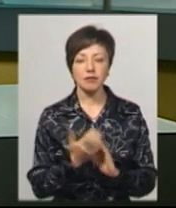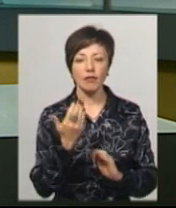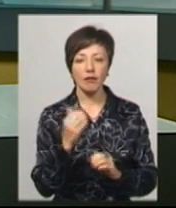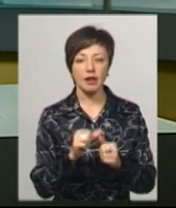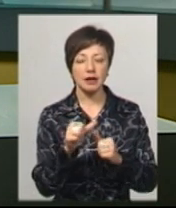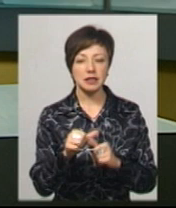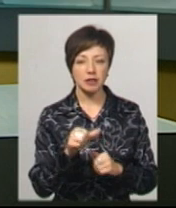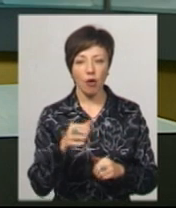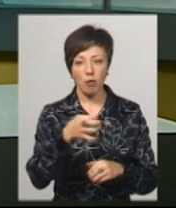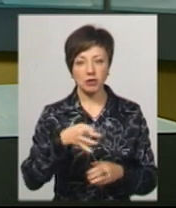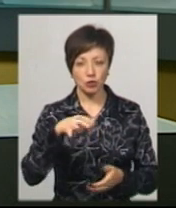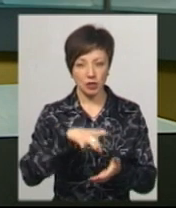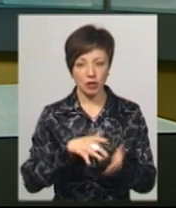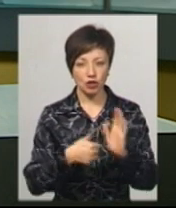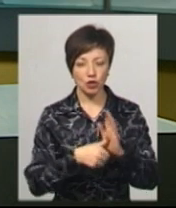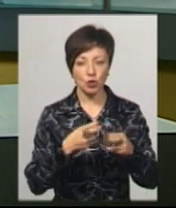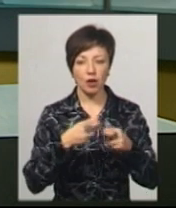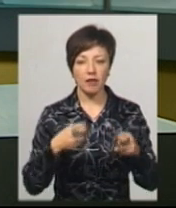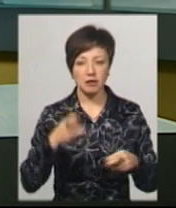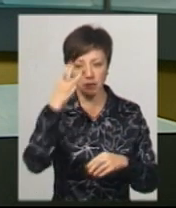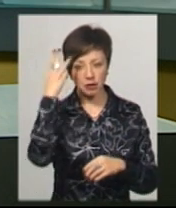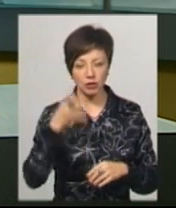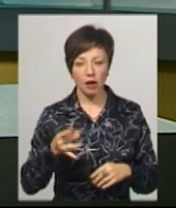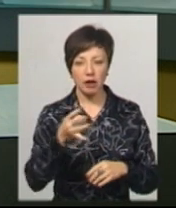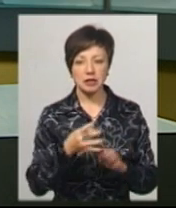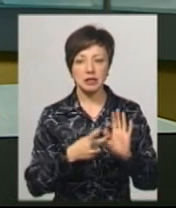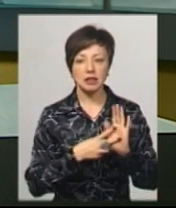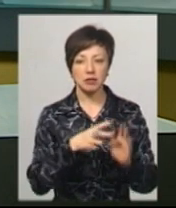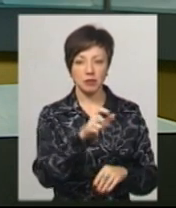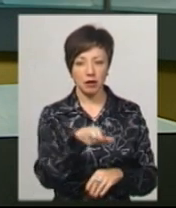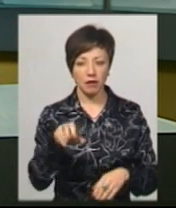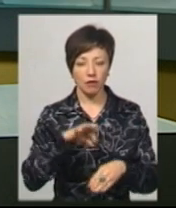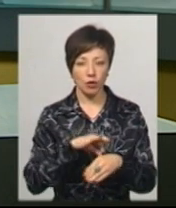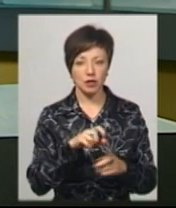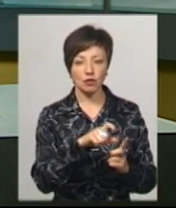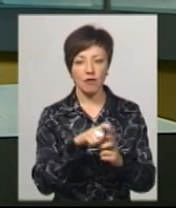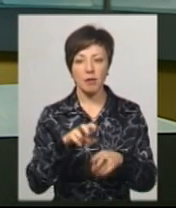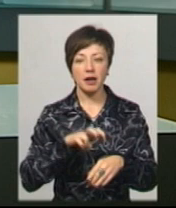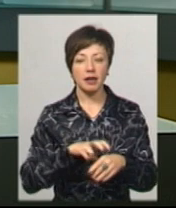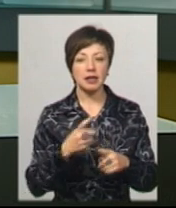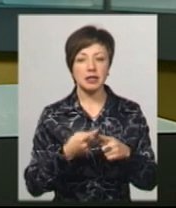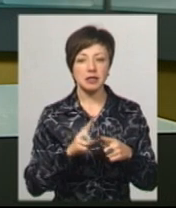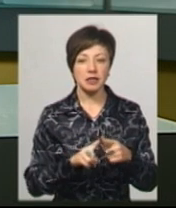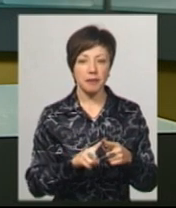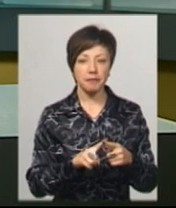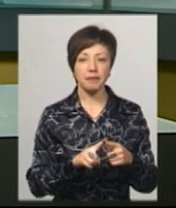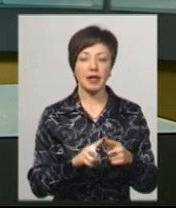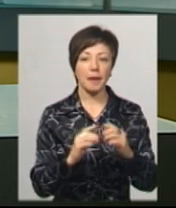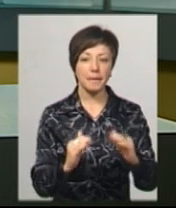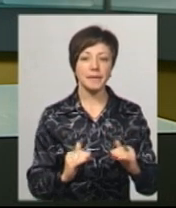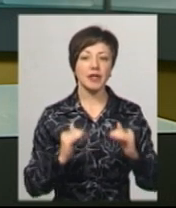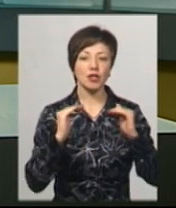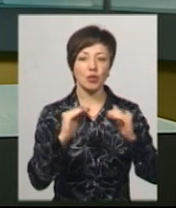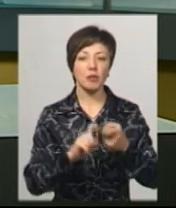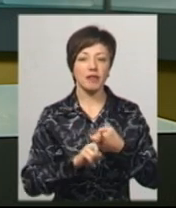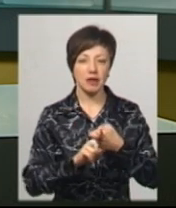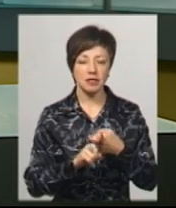обласного центру шестеро хворих з Дуноєвецького та Хмельницького районів – семеро. За словами Нінель Марцонь, це сезонний підйом ентеровірусної